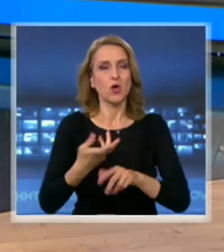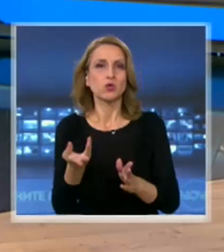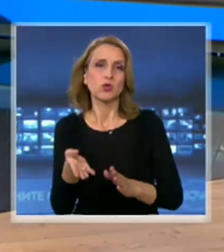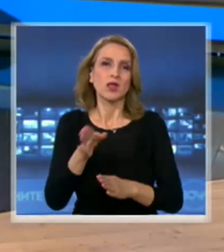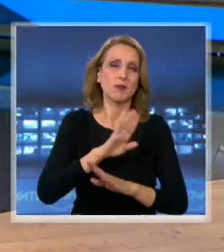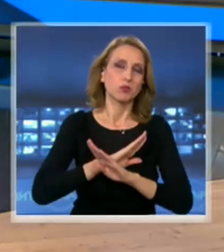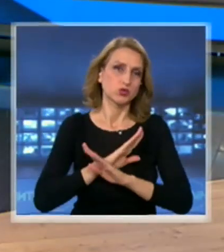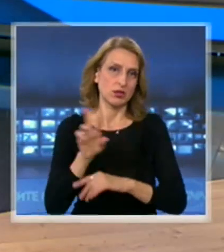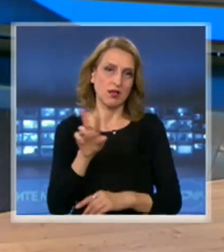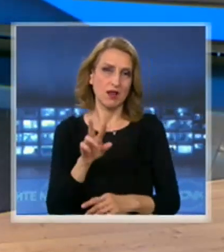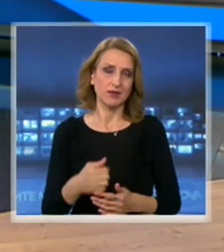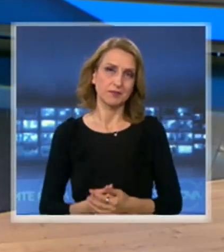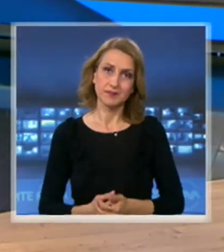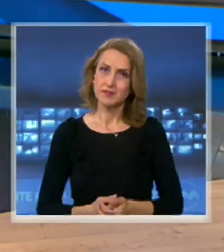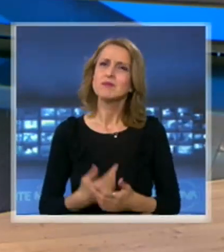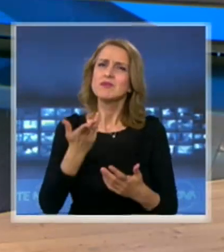разкажи ни.